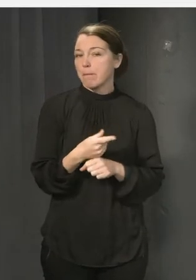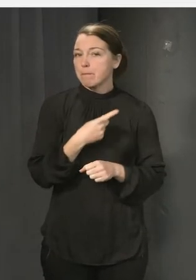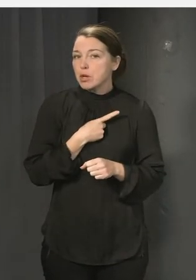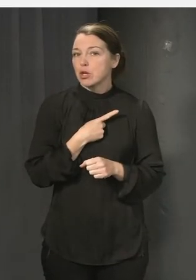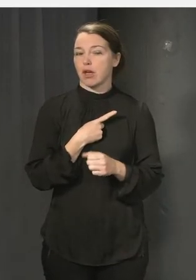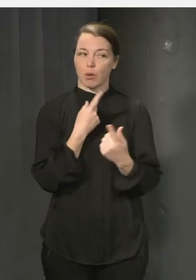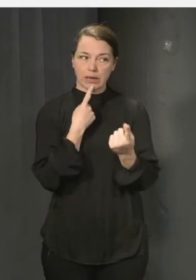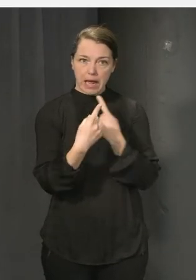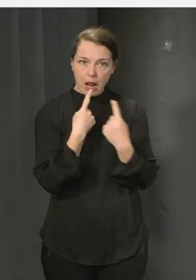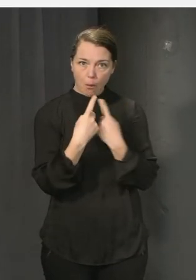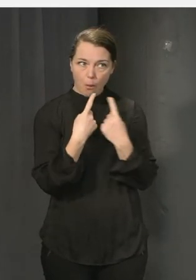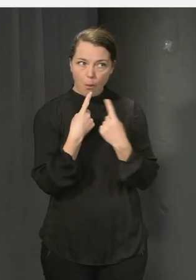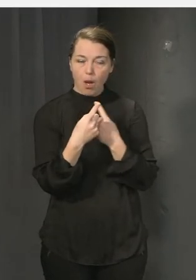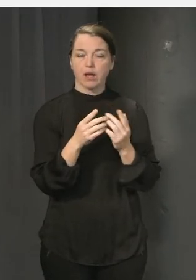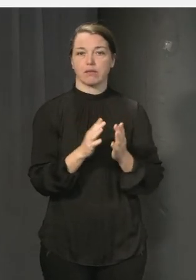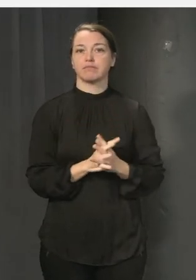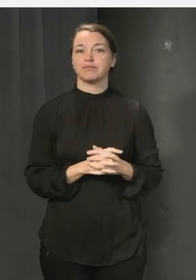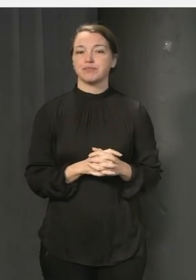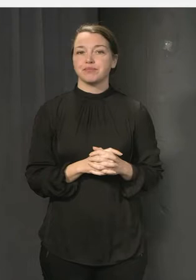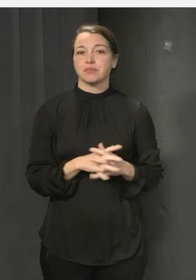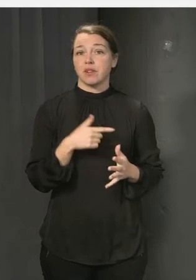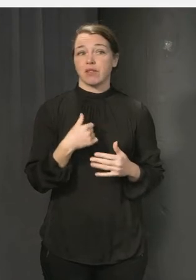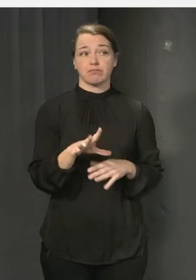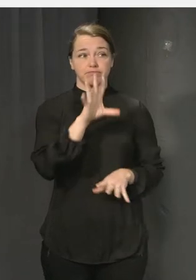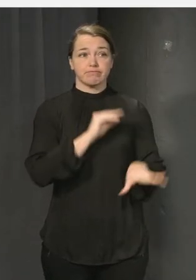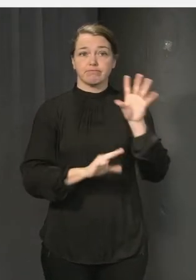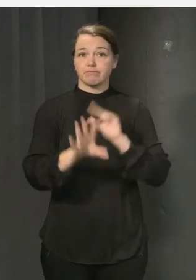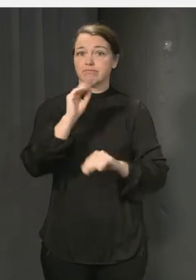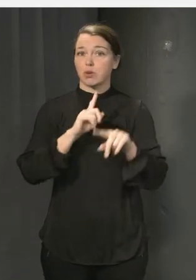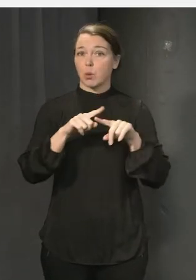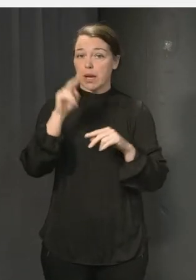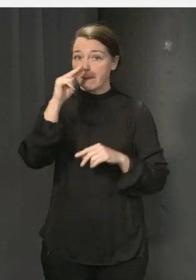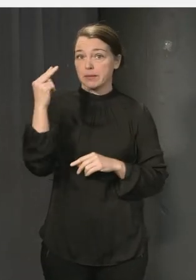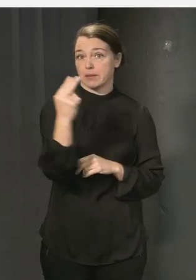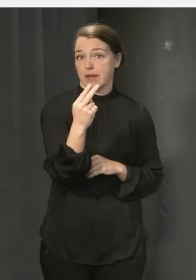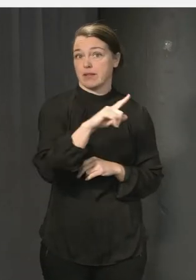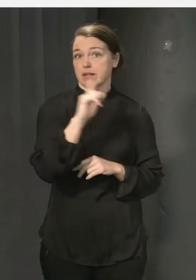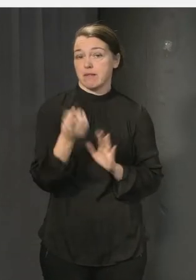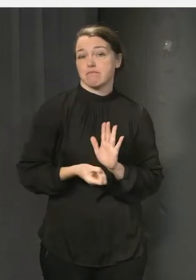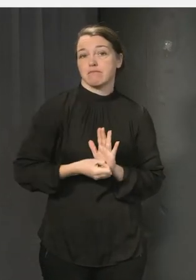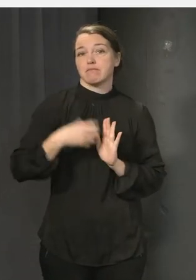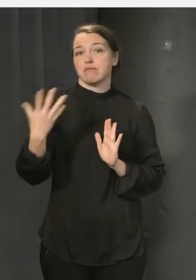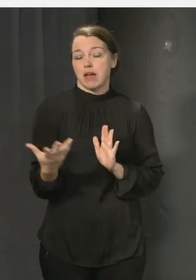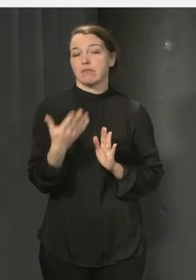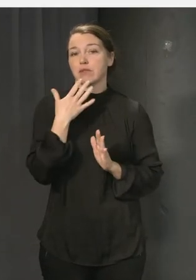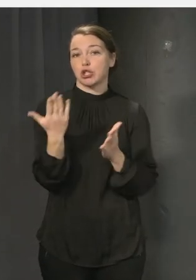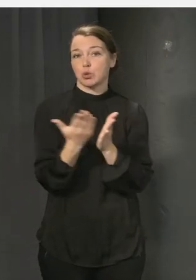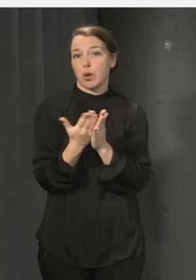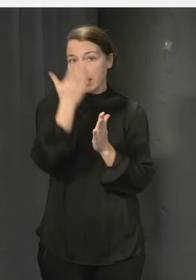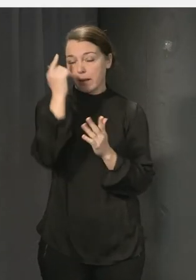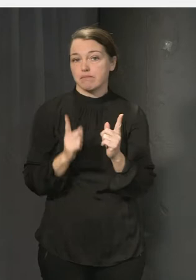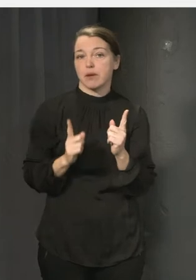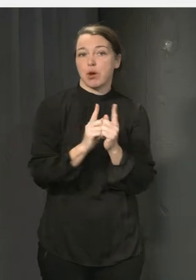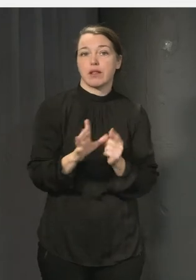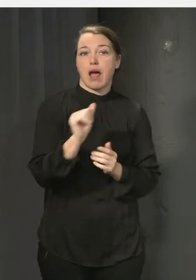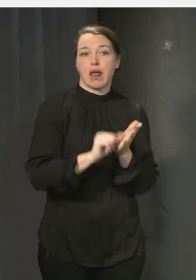i dialogform för att ta in olika perspektiv. Det gör sen att vi kan utforma en skola som möter de här olika